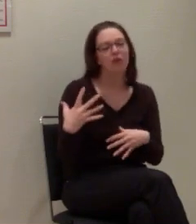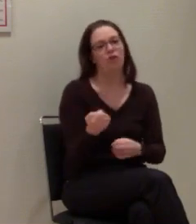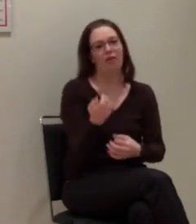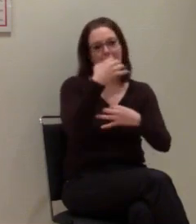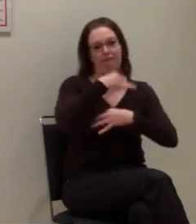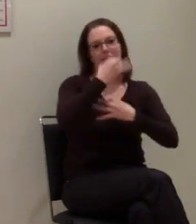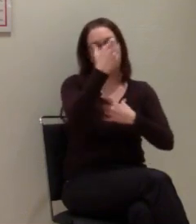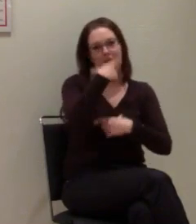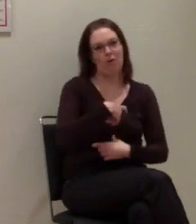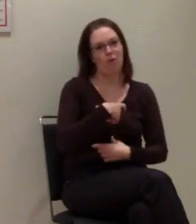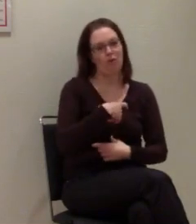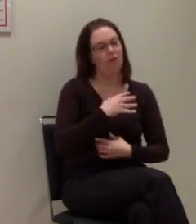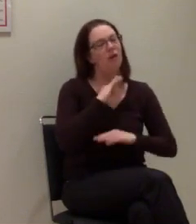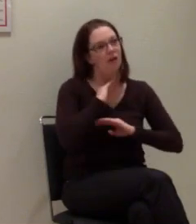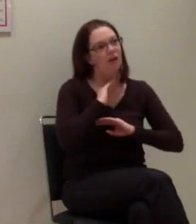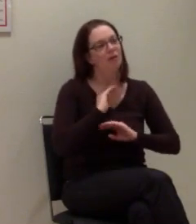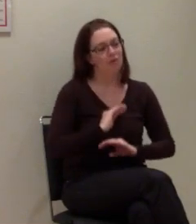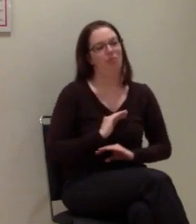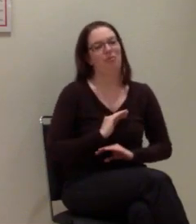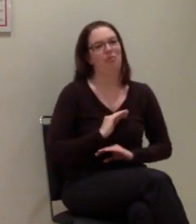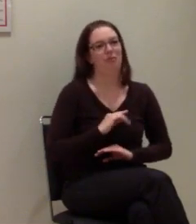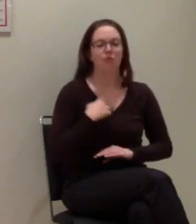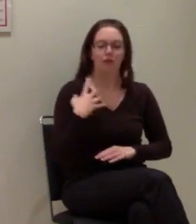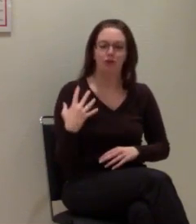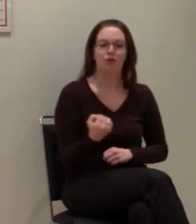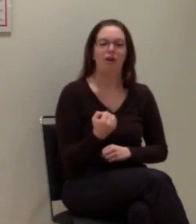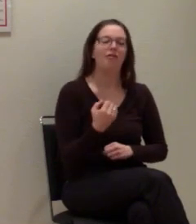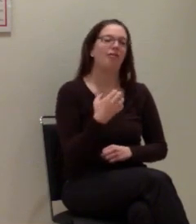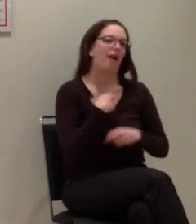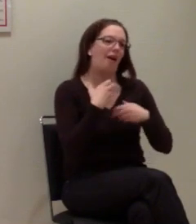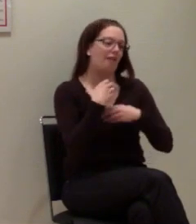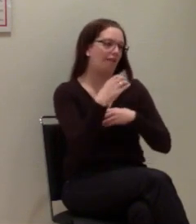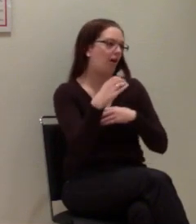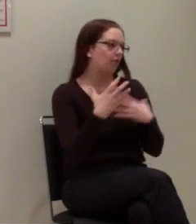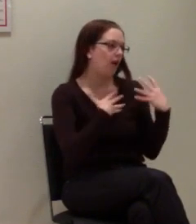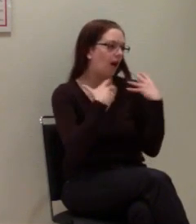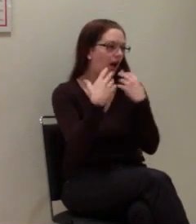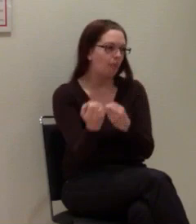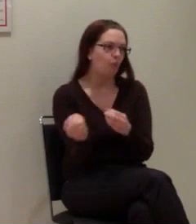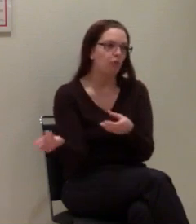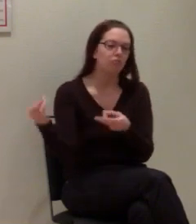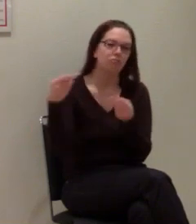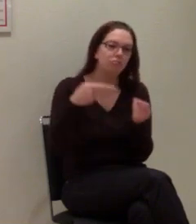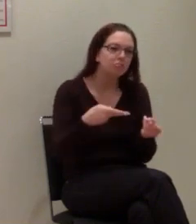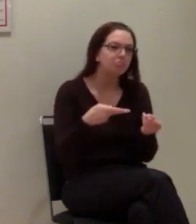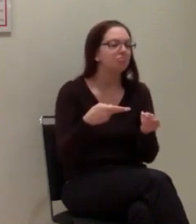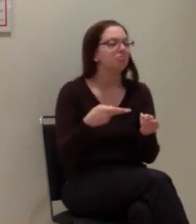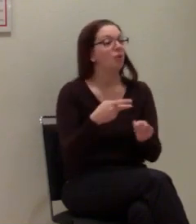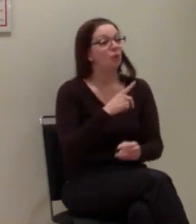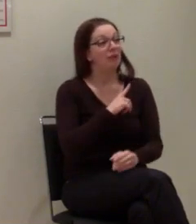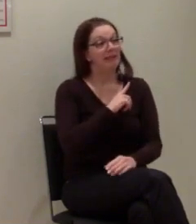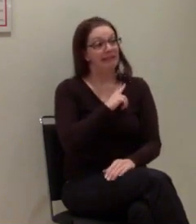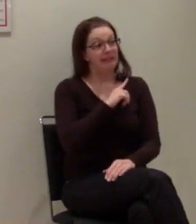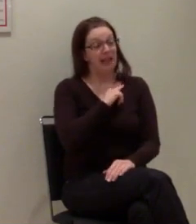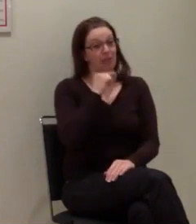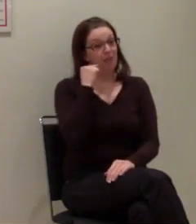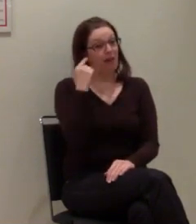über meinem Handy dann letztendlich lokalisieren konnten, sodass der Krankenwagen mich gefunden hat. Ich glaube persönlich, dass,